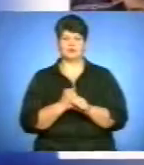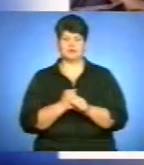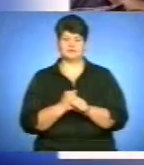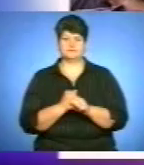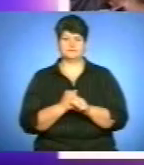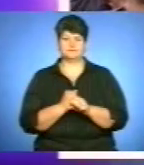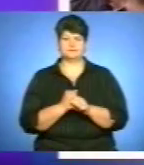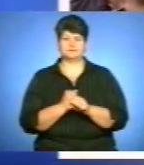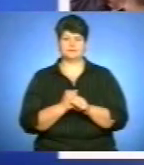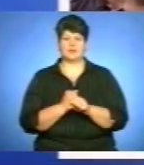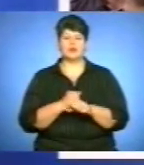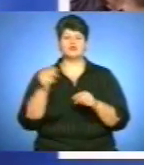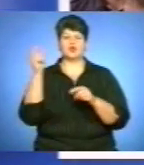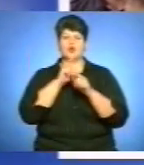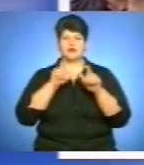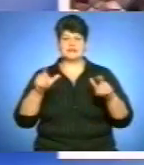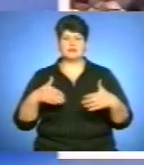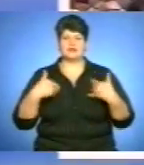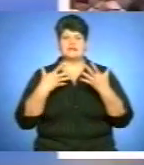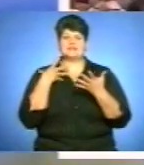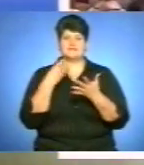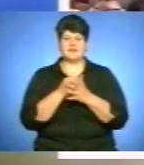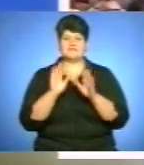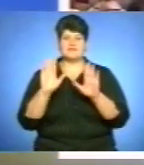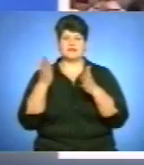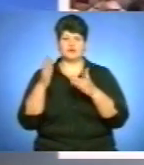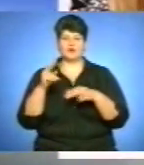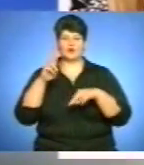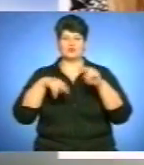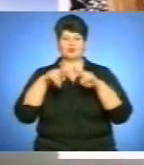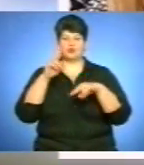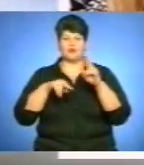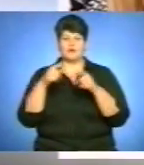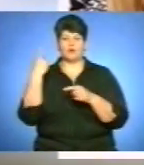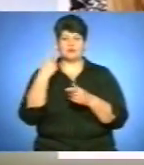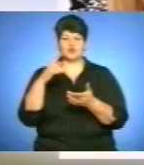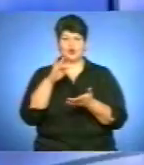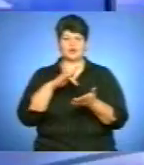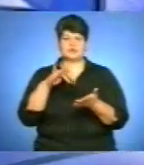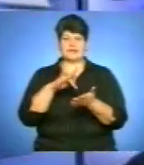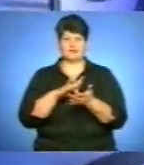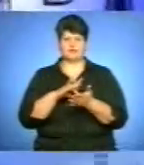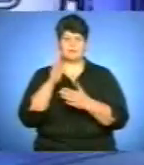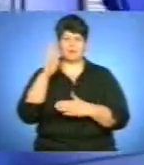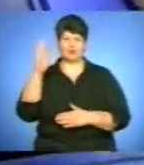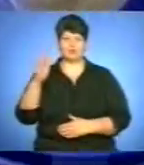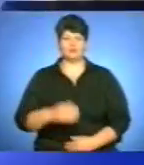Школярі запропонували свій варіант розбудови обласного центру на конкурсі «Майбутній бізнесмен Тернополя».